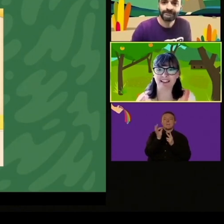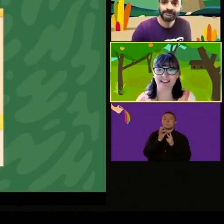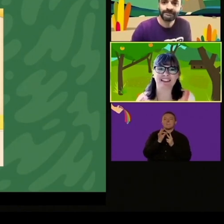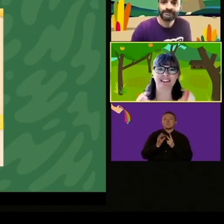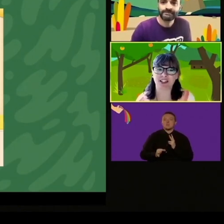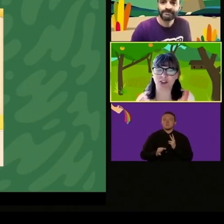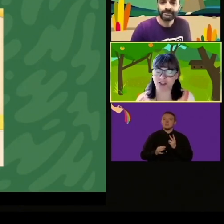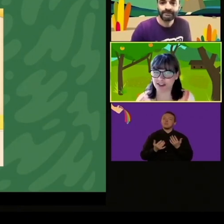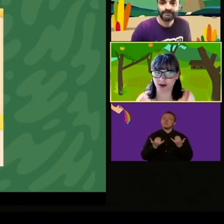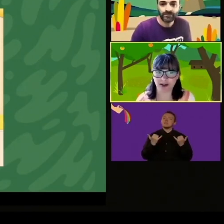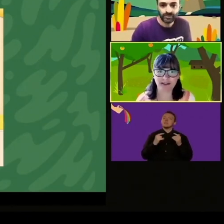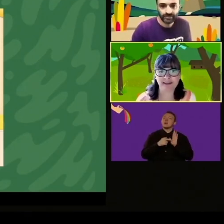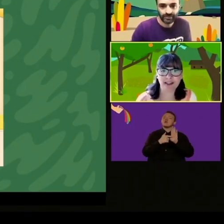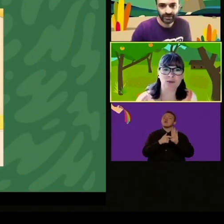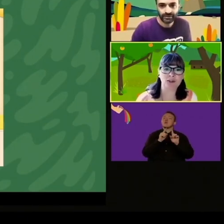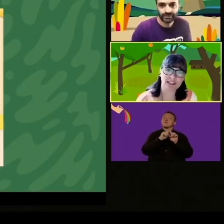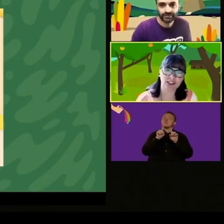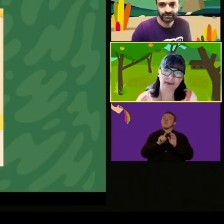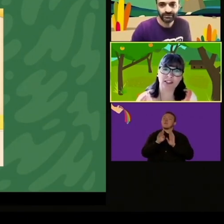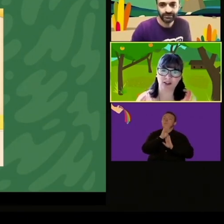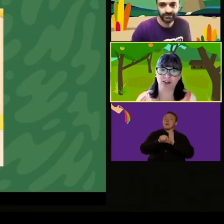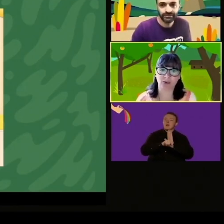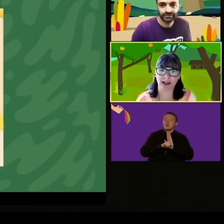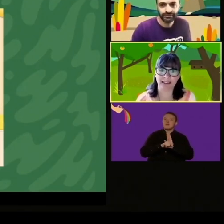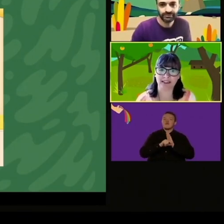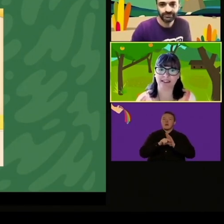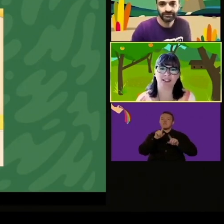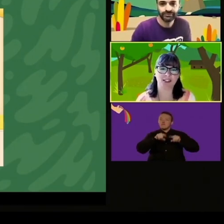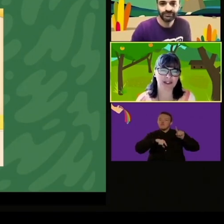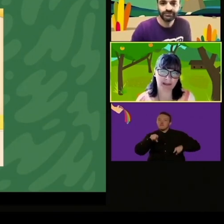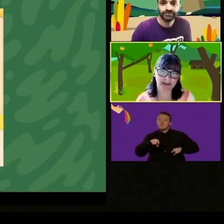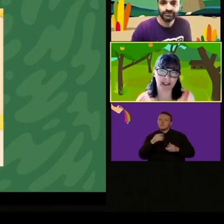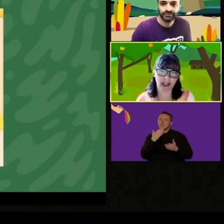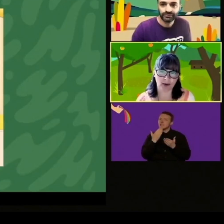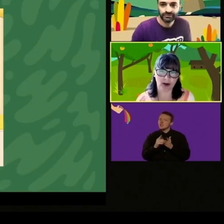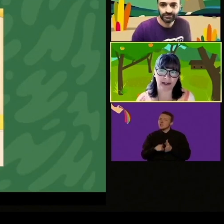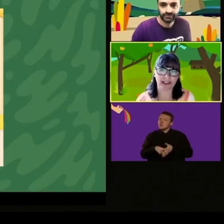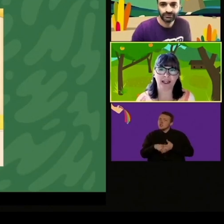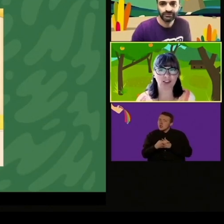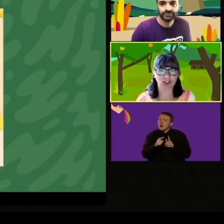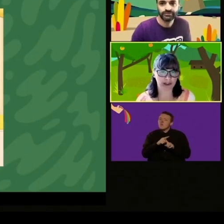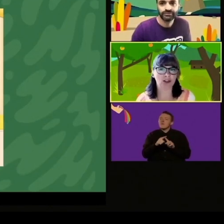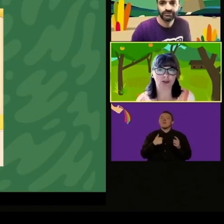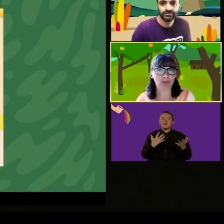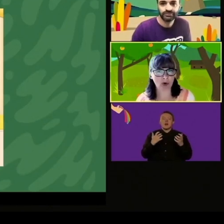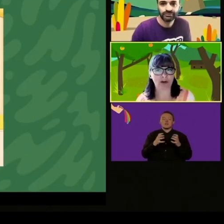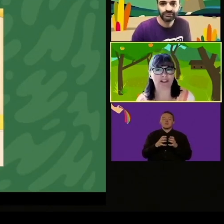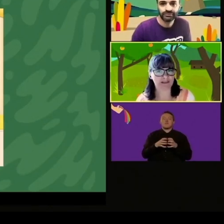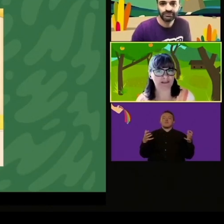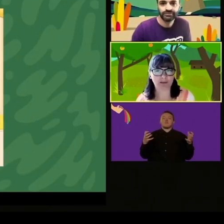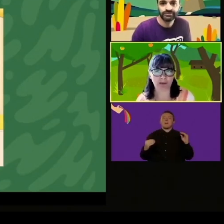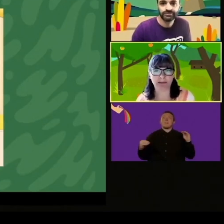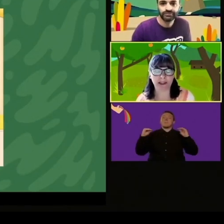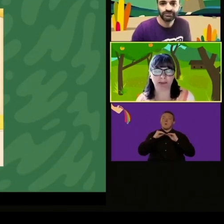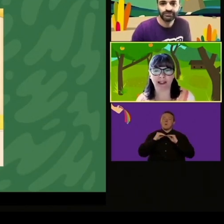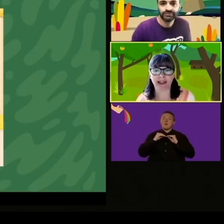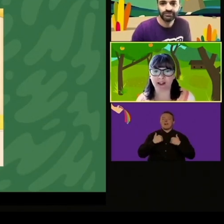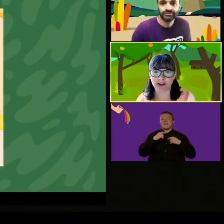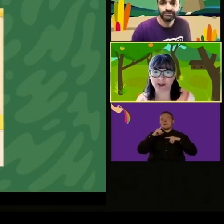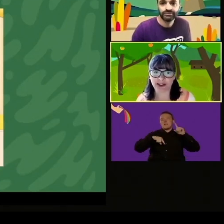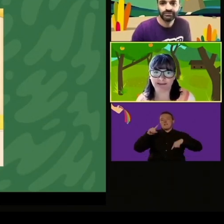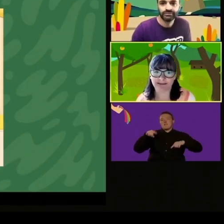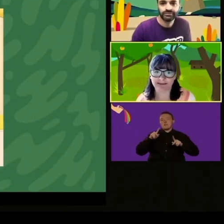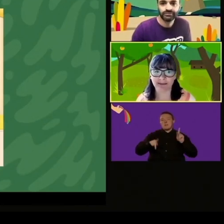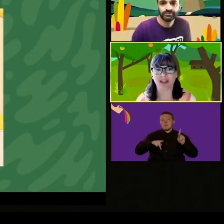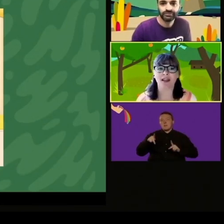persone. Abbiamo anche diversi toni di pelle e questo per i bambini è molto importante